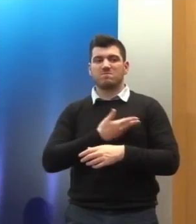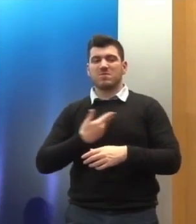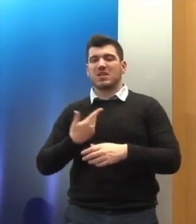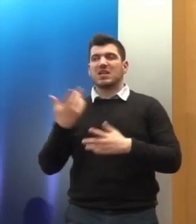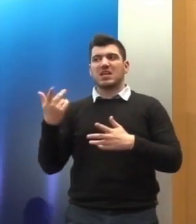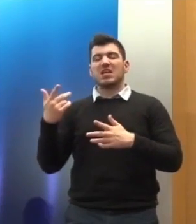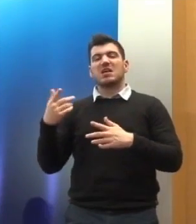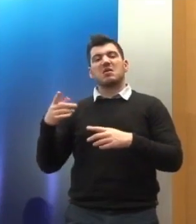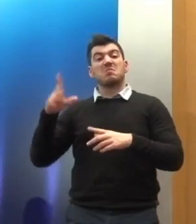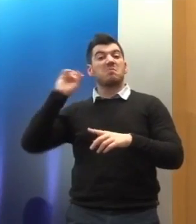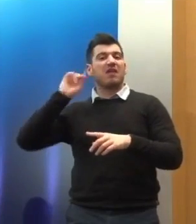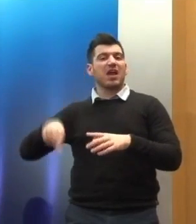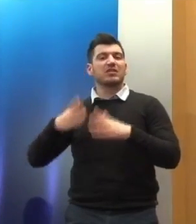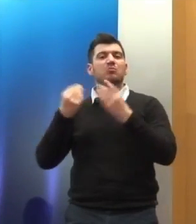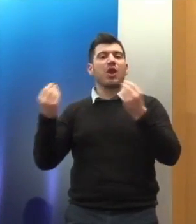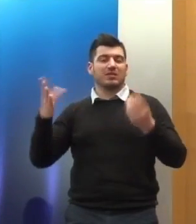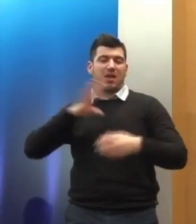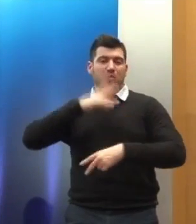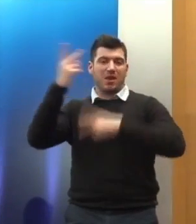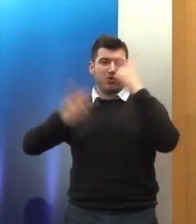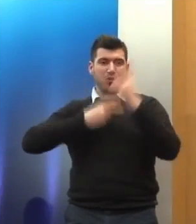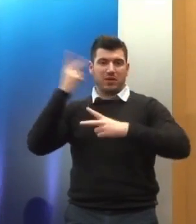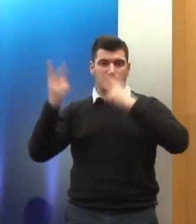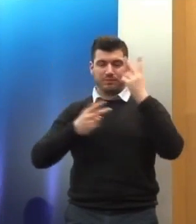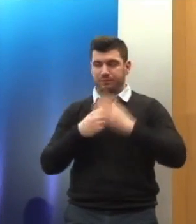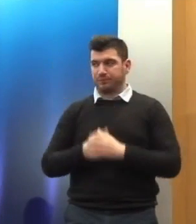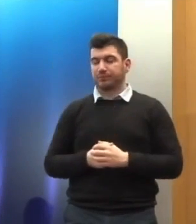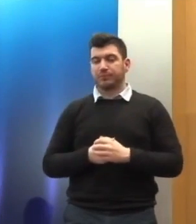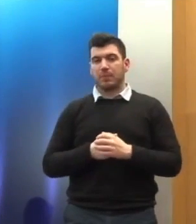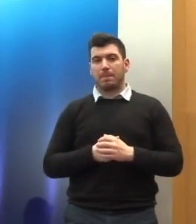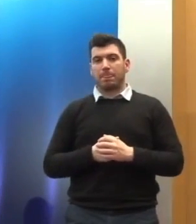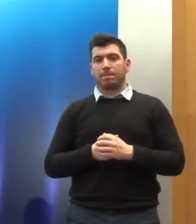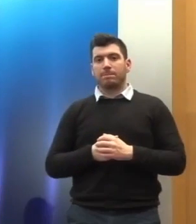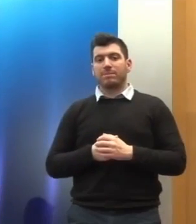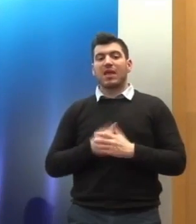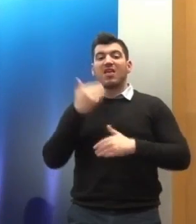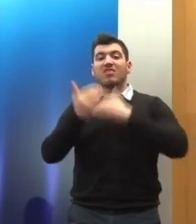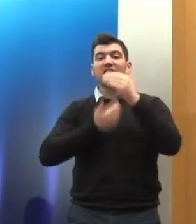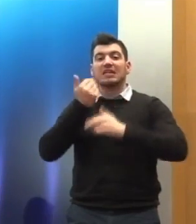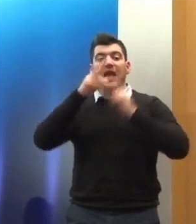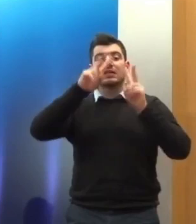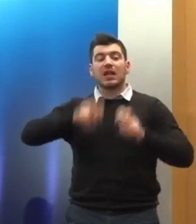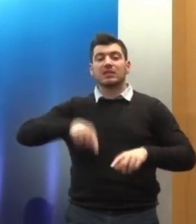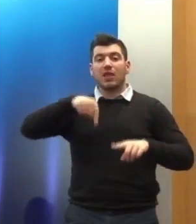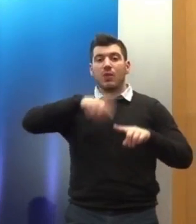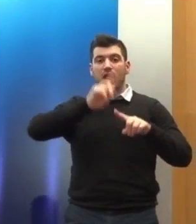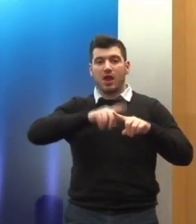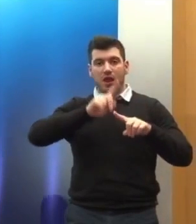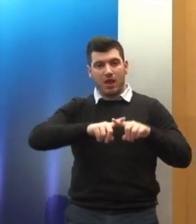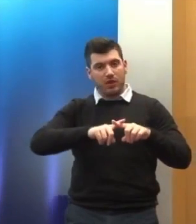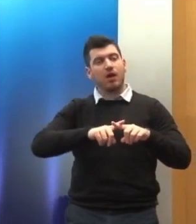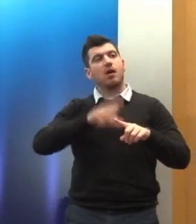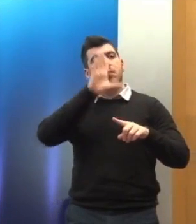δικαιώματα του ανθρώπου. Στη διαδικασία αυτών των εξετάσεων υπήρξε, και θέλω να το πω, πολύ παραγωγική συνεργασία με την